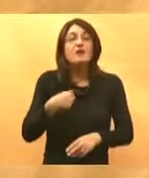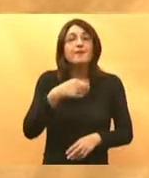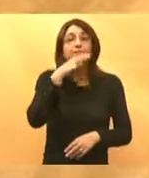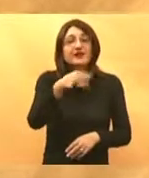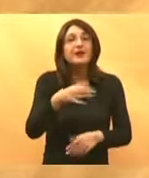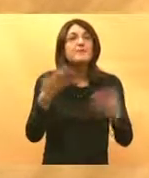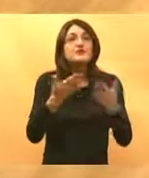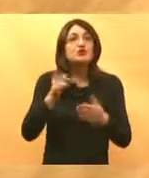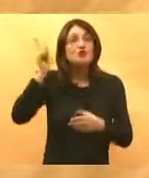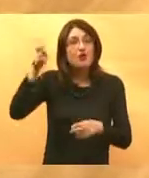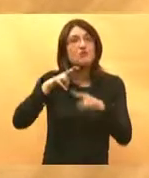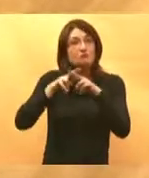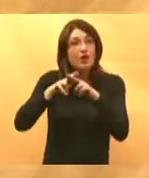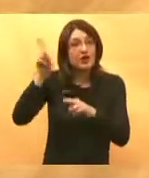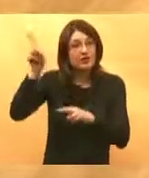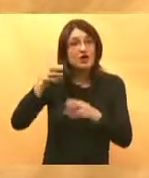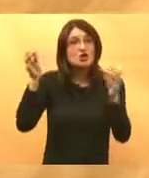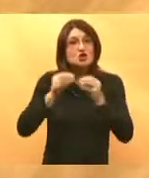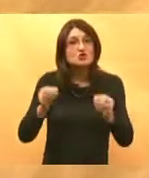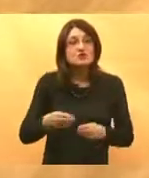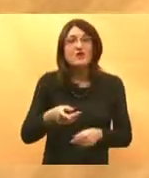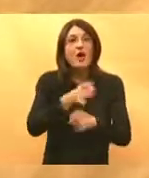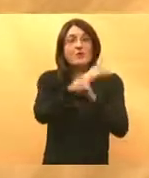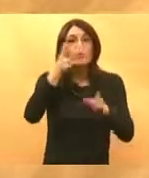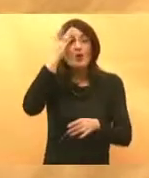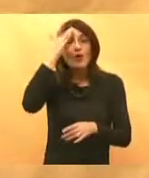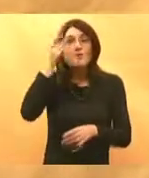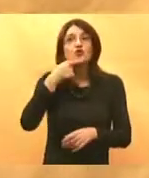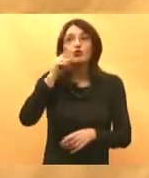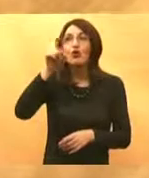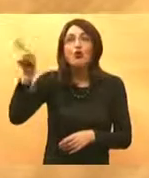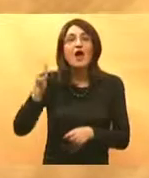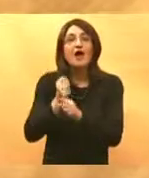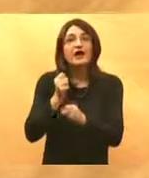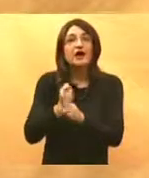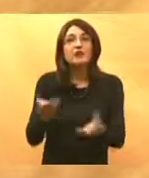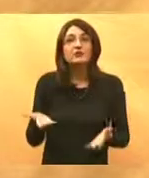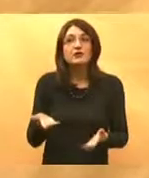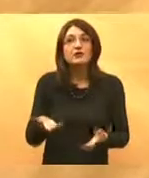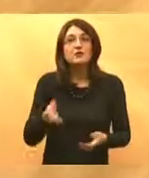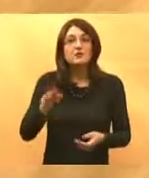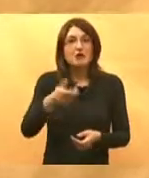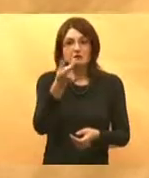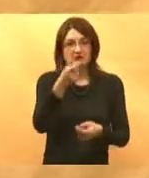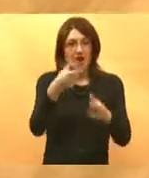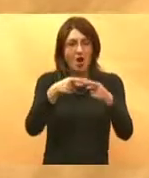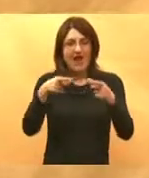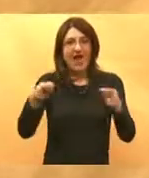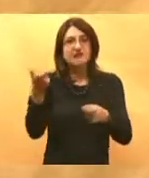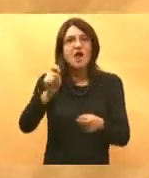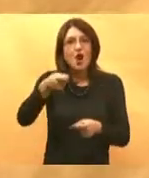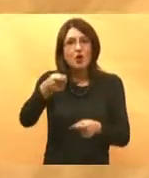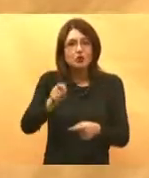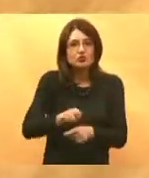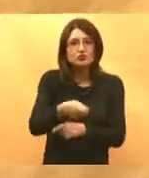zašto u bolničkom sustavu imamo sustav koji ne zna kad ko gdje radi imamo zdravstvene kartice koje mogu biti ključevi koje moraju biti kad neko na